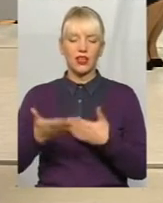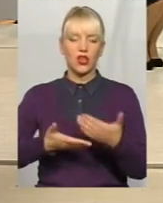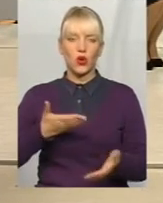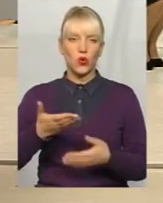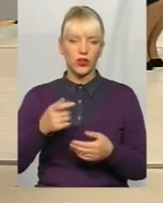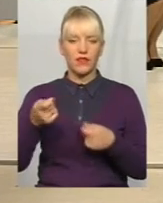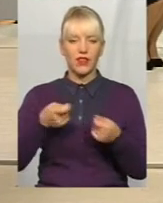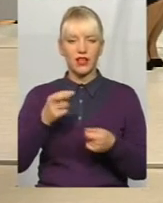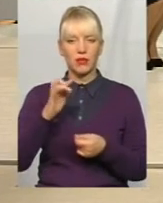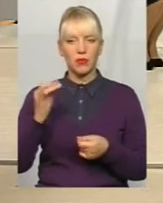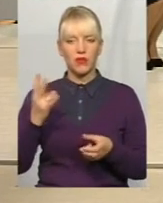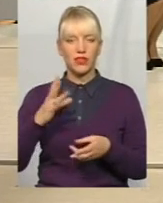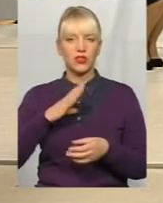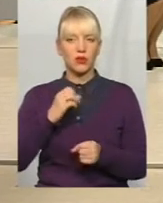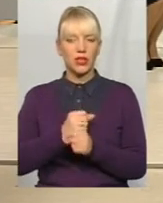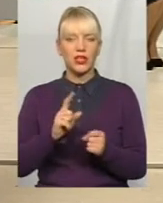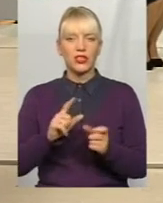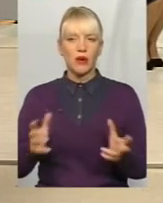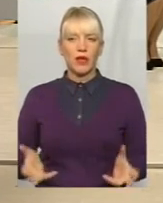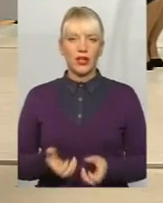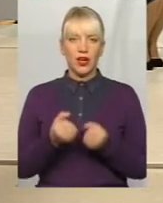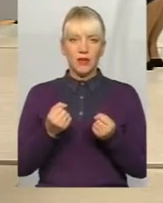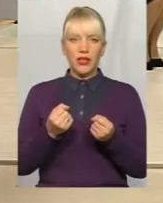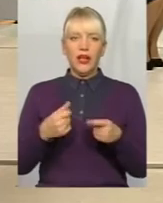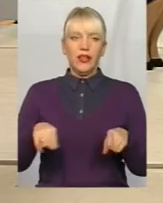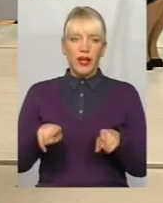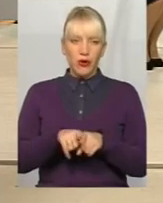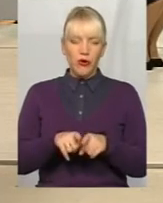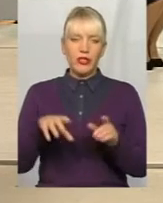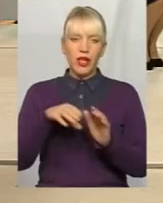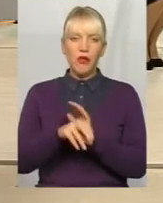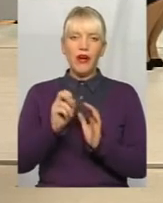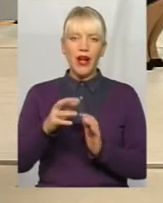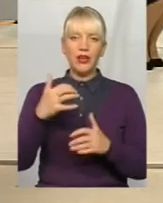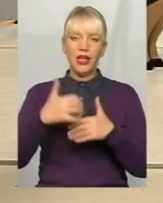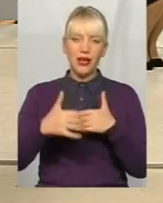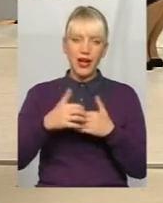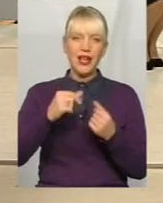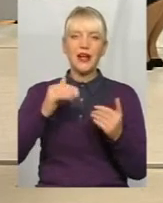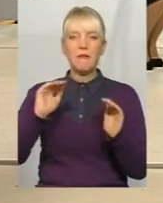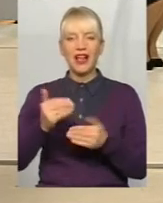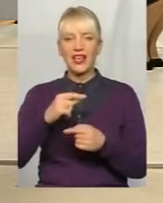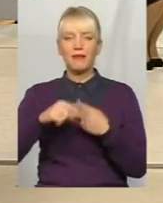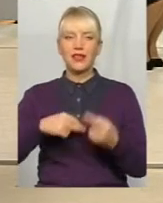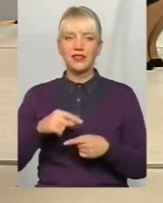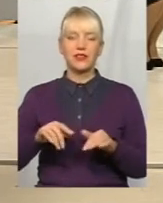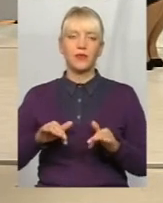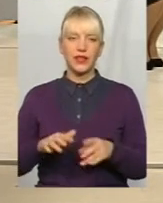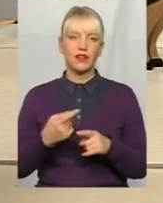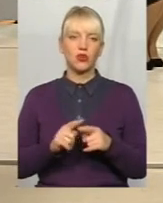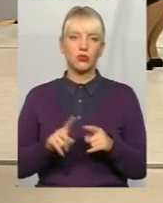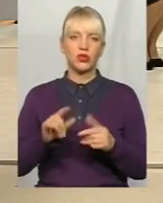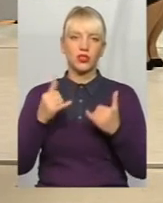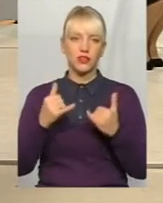мала зараз зробити, аби підтримати таку складову, як середній та малий бізнес? Діло в тому, що на